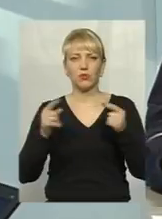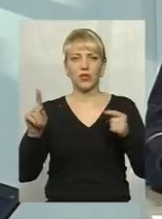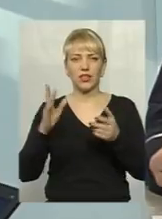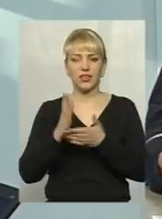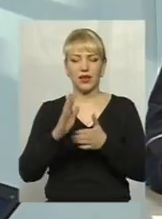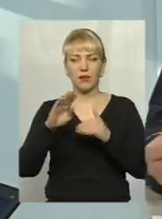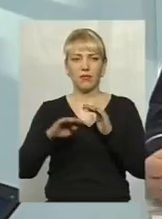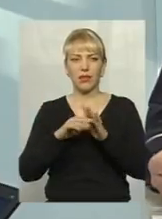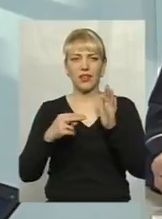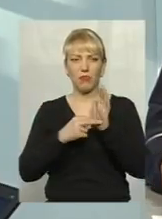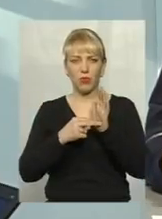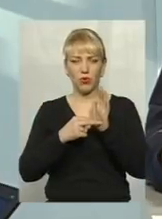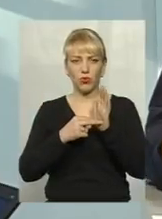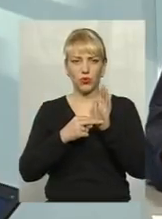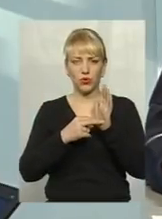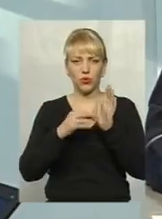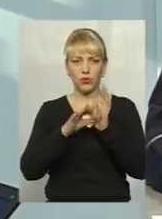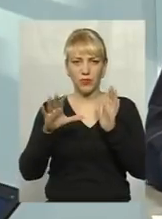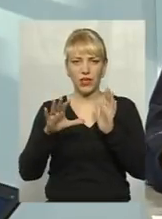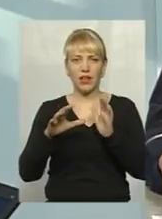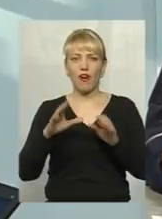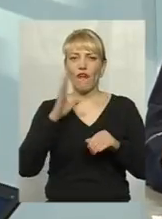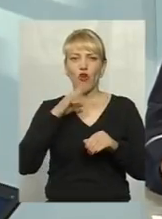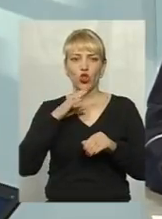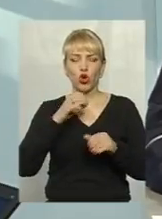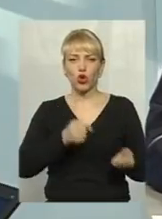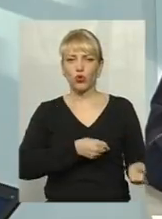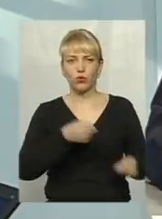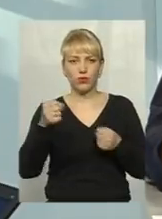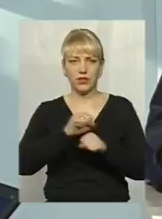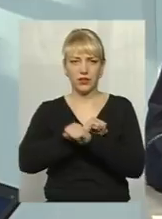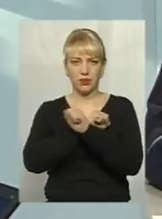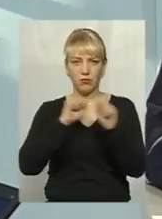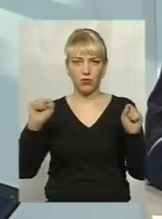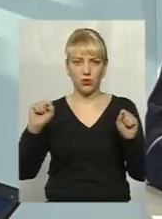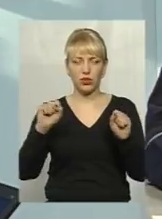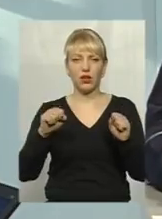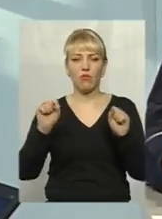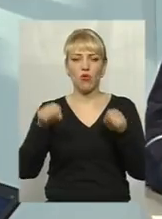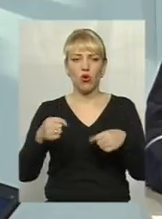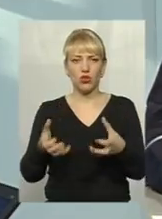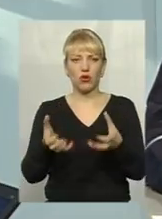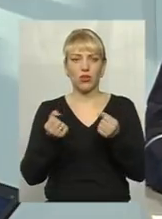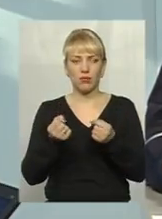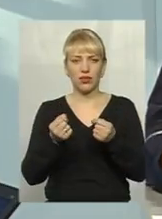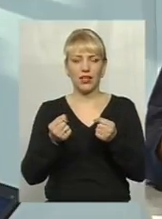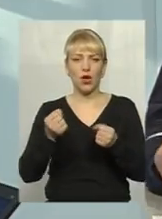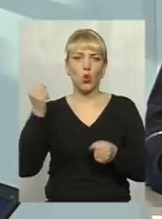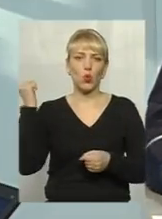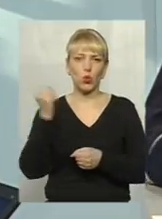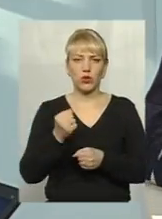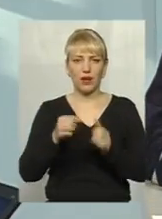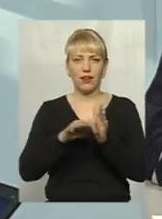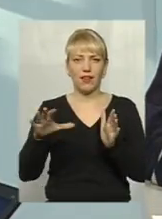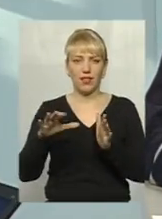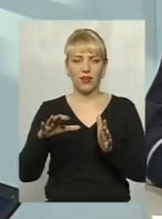напругою водою, категорично заборонно. Тому що вода є провідник електроенергії, так само можна отримати удар електрострумом той